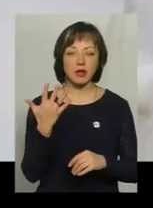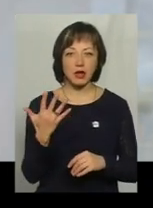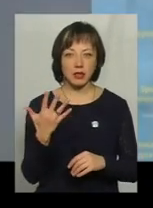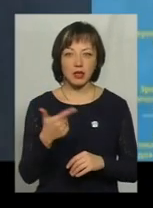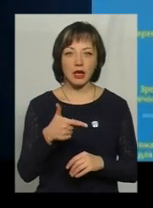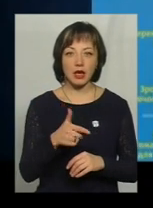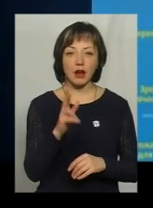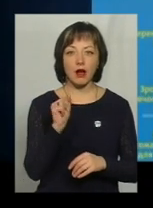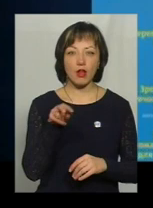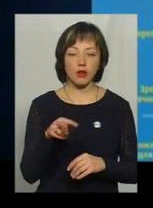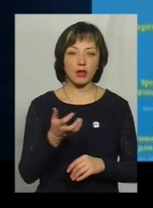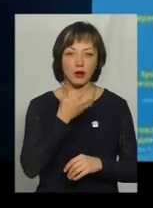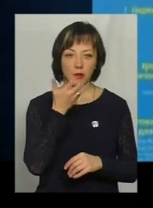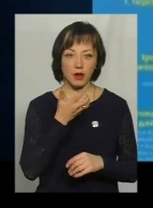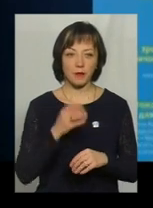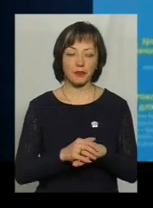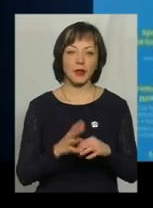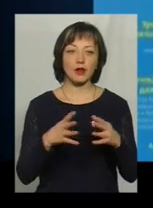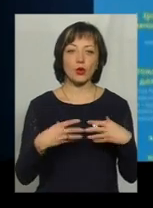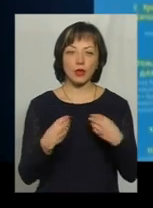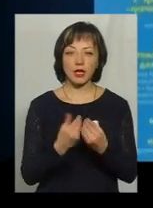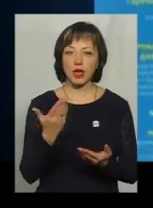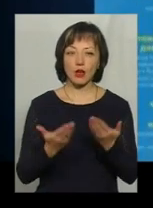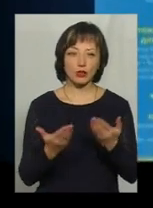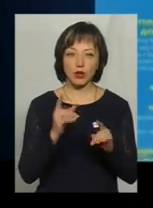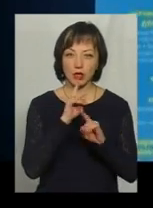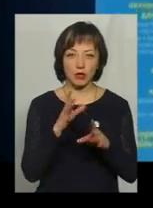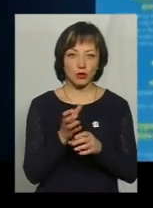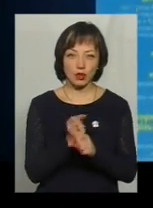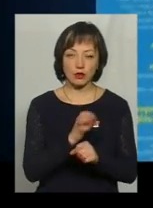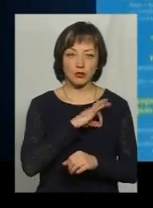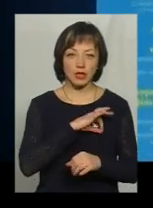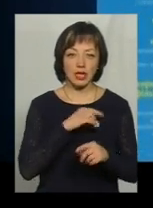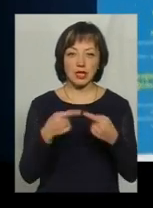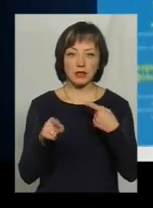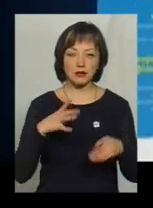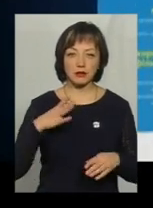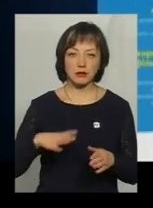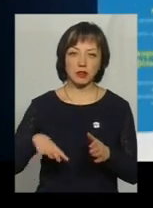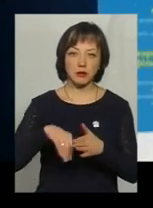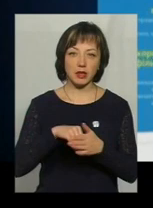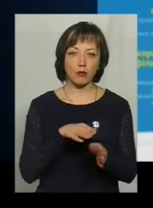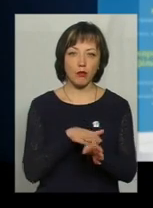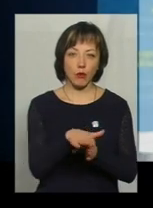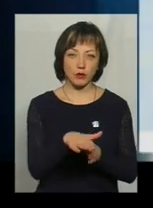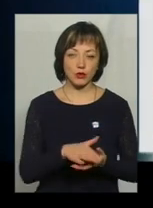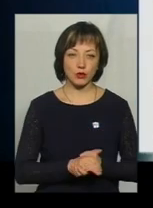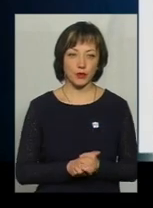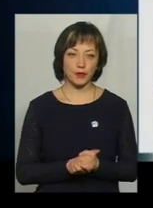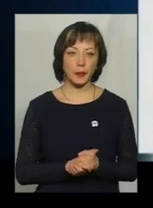гігакалорії тепла. Родині, якщо не скоротити споживання, за різницю доведеться заплатити поповній.